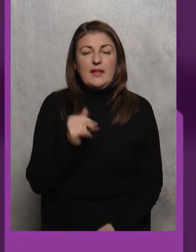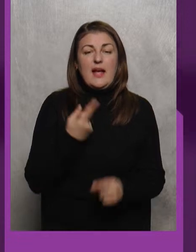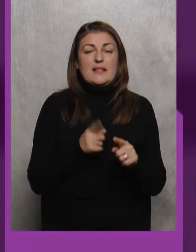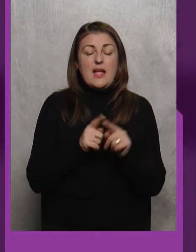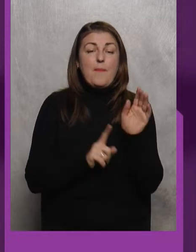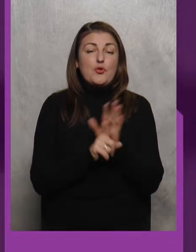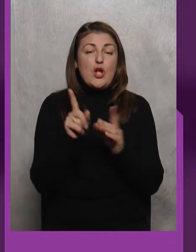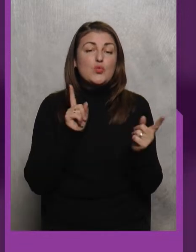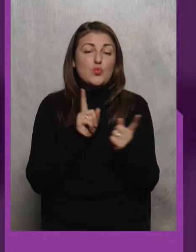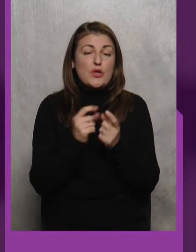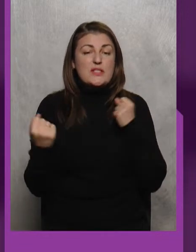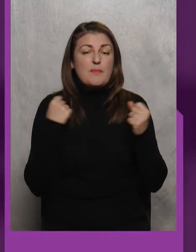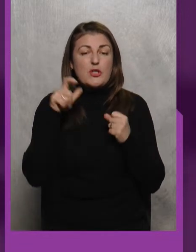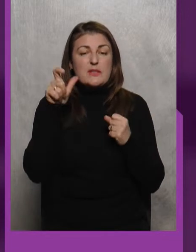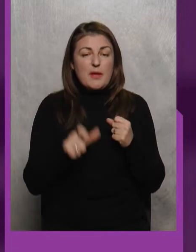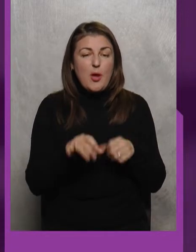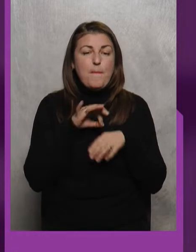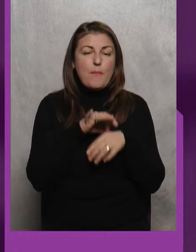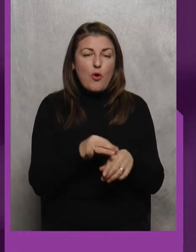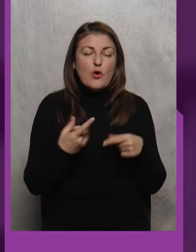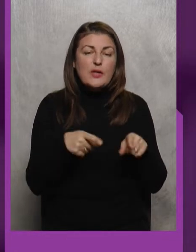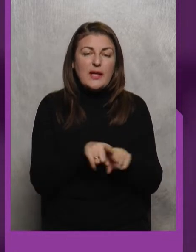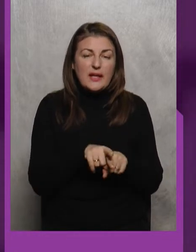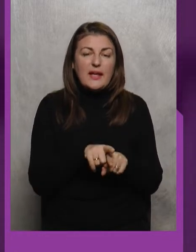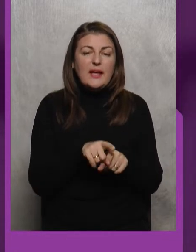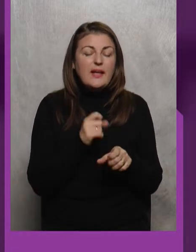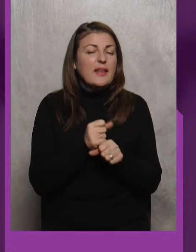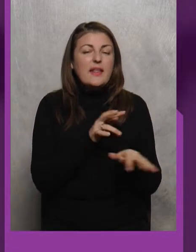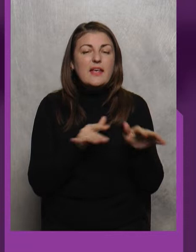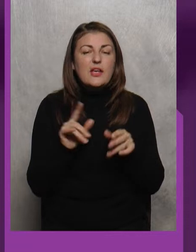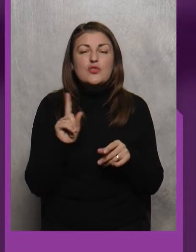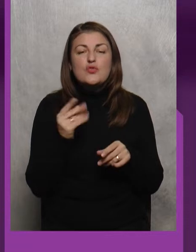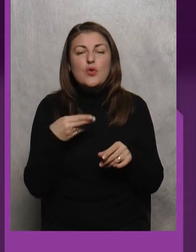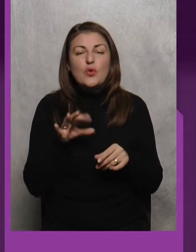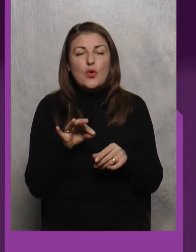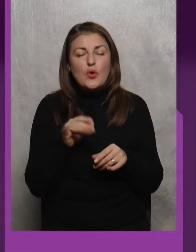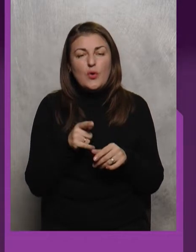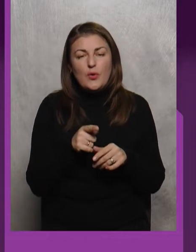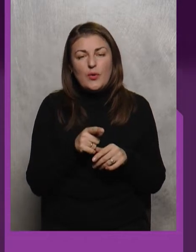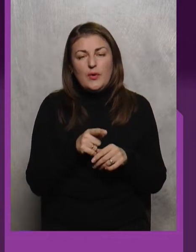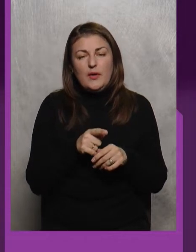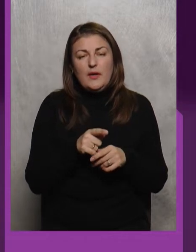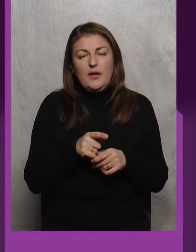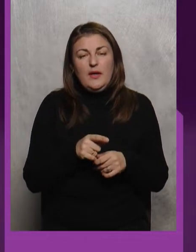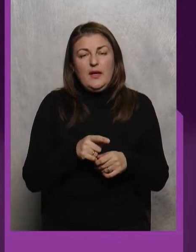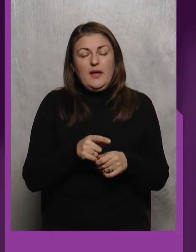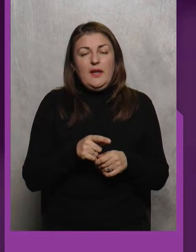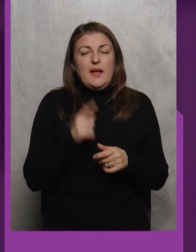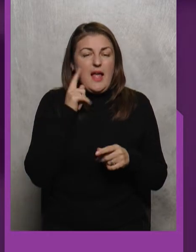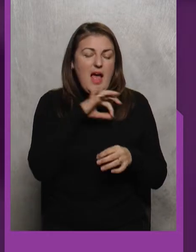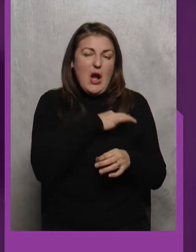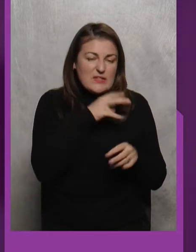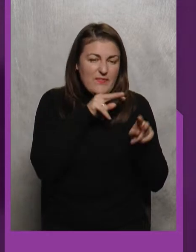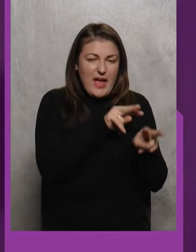Суточка Спортсмени Проводять Такі Дії Щодо Розвідка